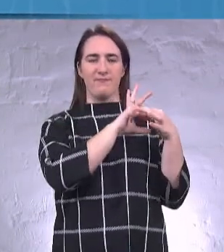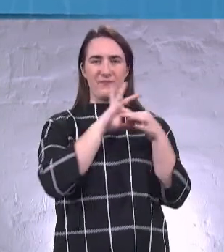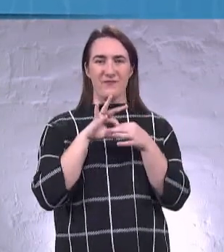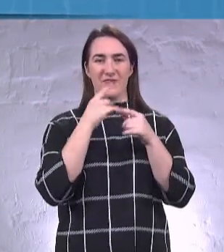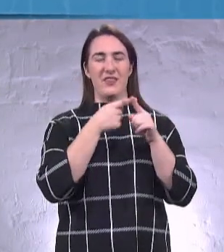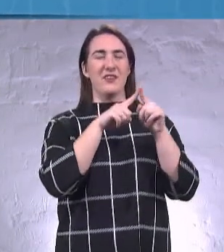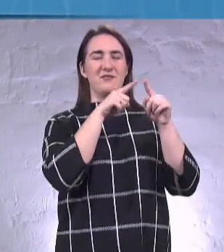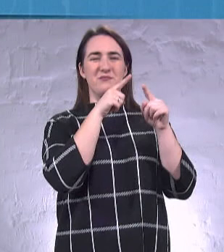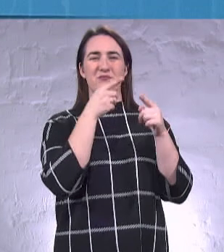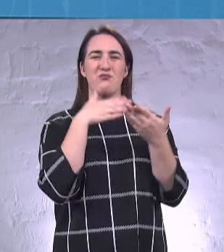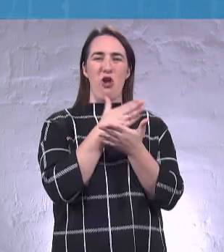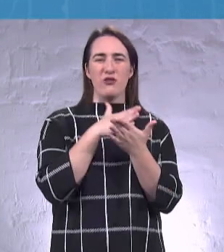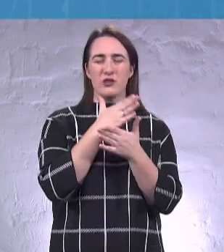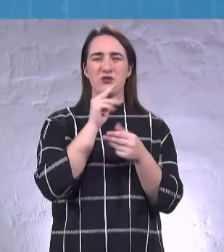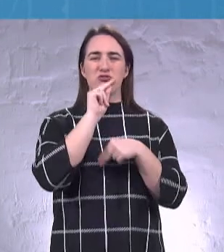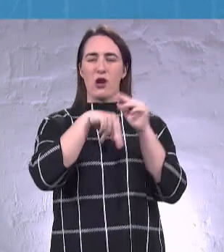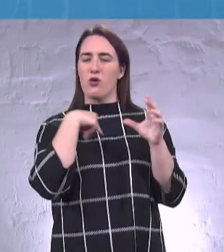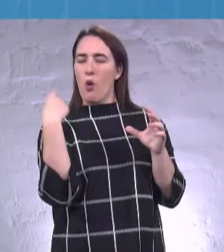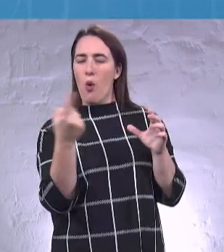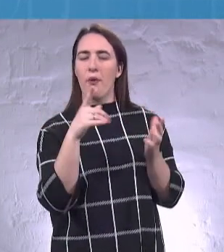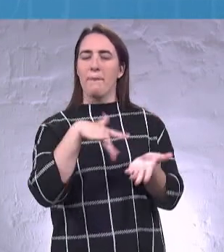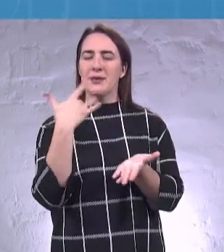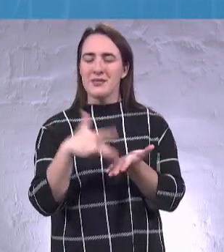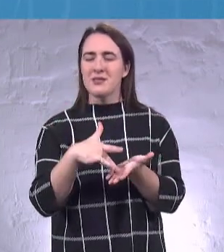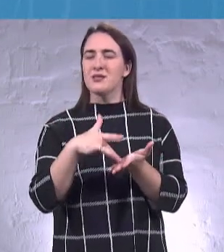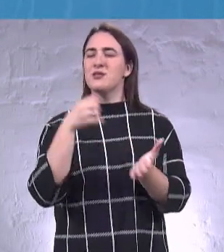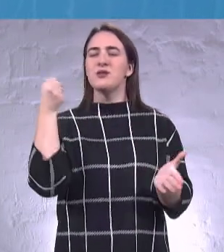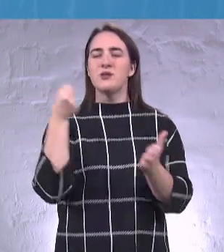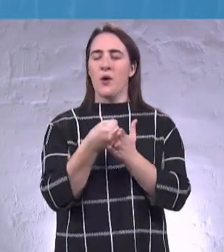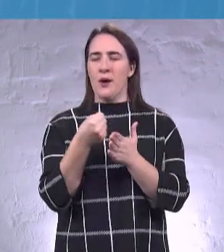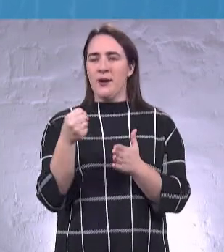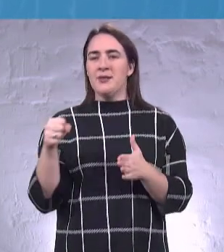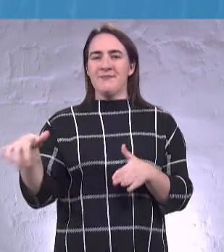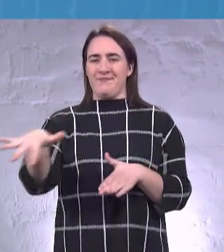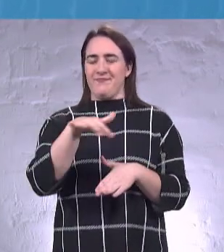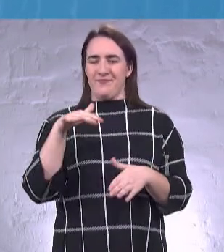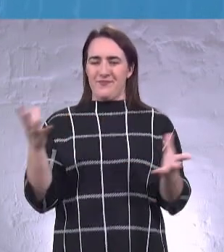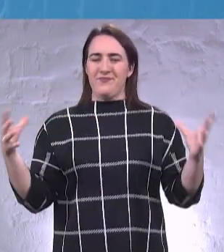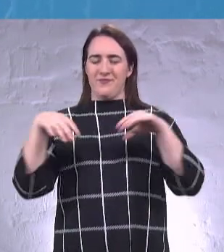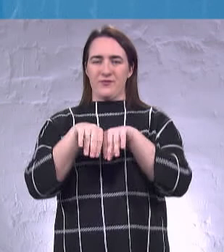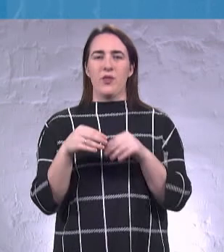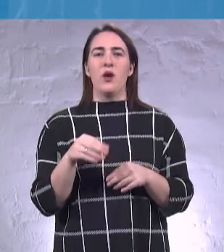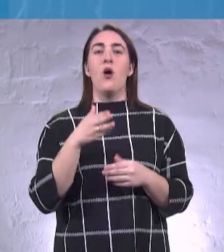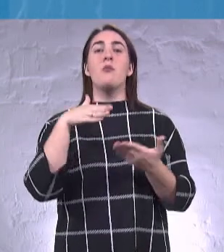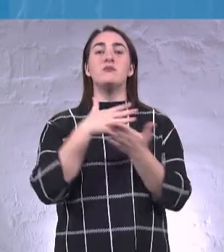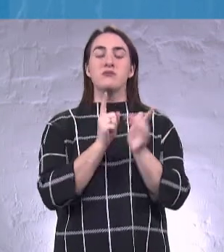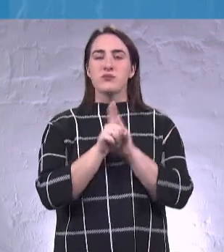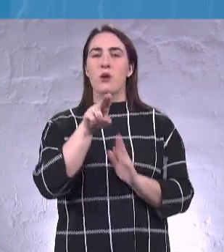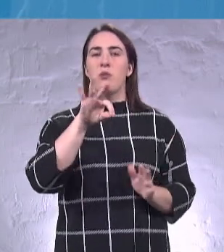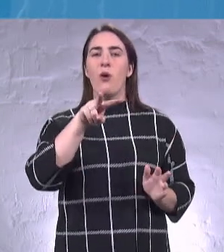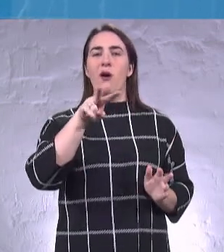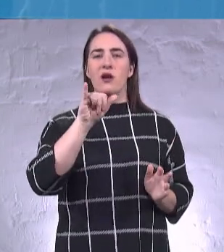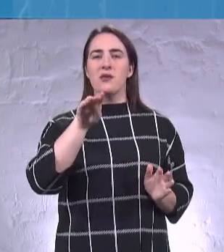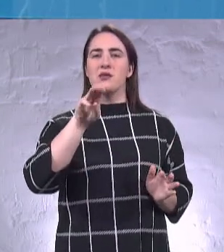політична йде через обласні, міські і доходить до об'єднаних територіальних громад. Політизація йде об'єднаних